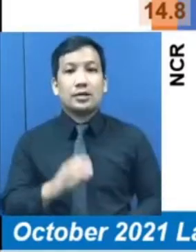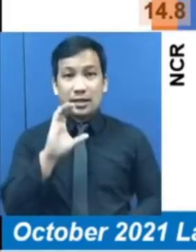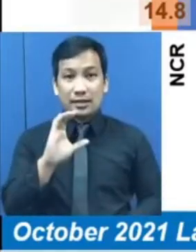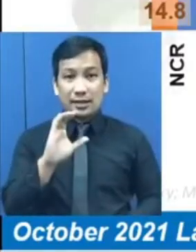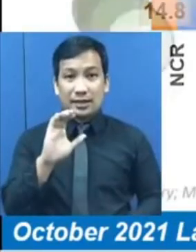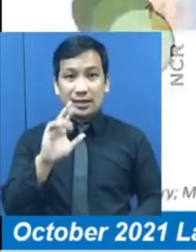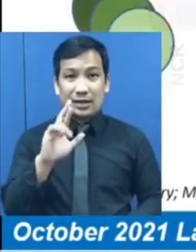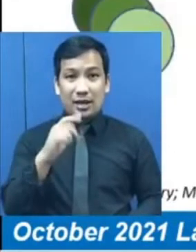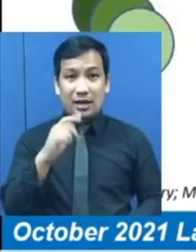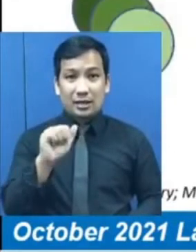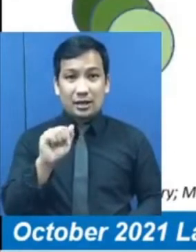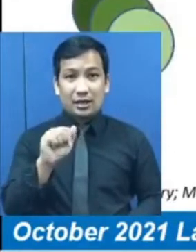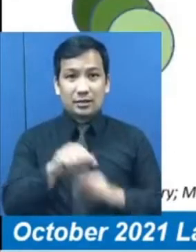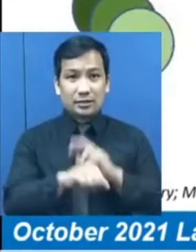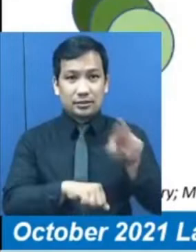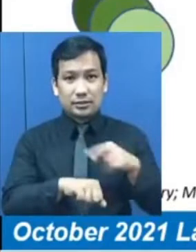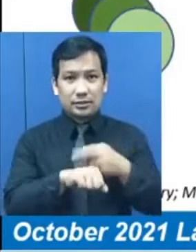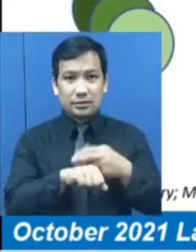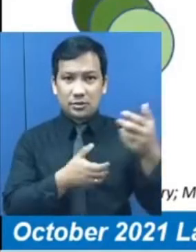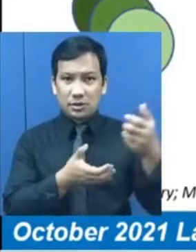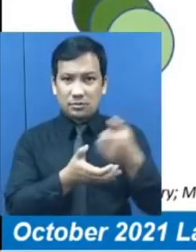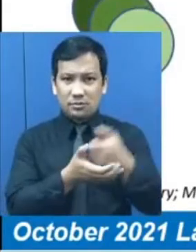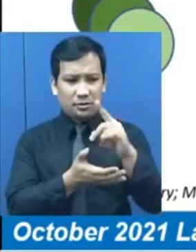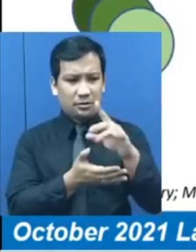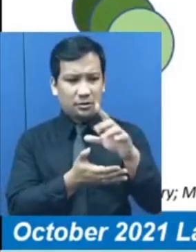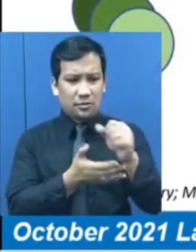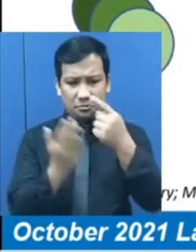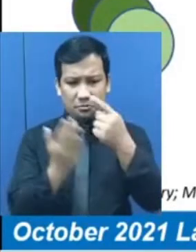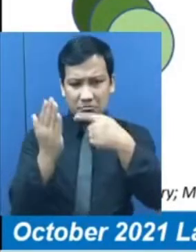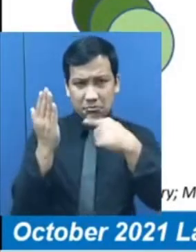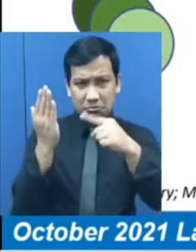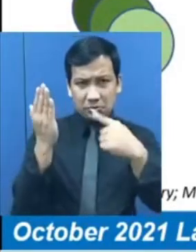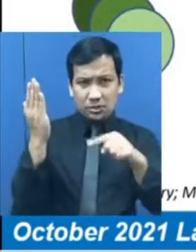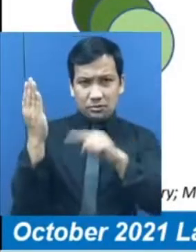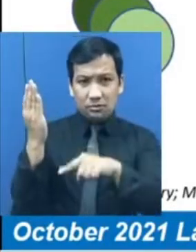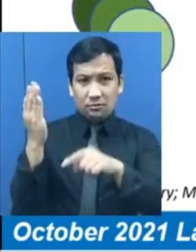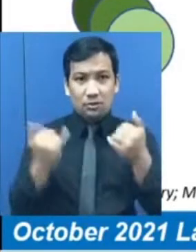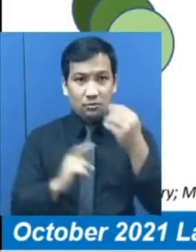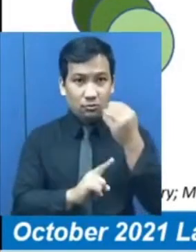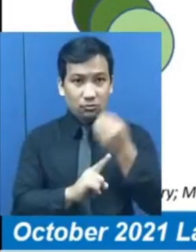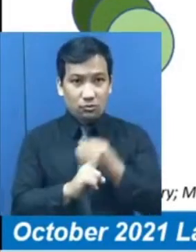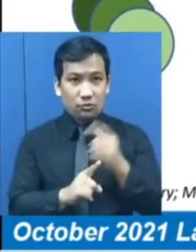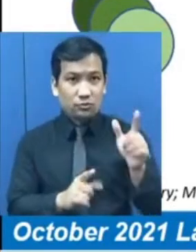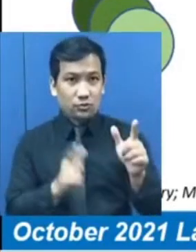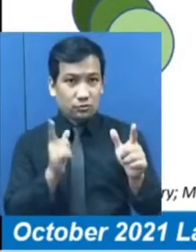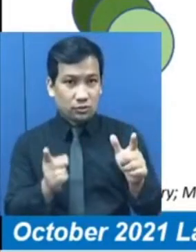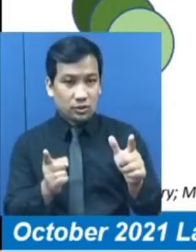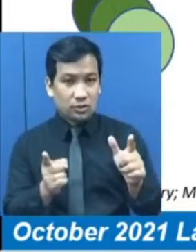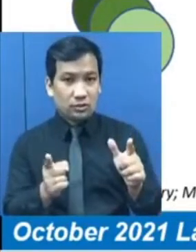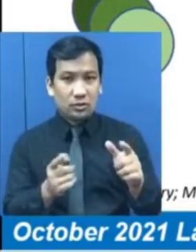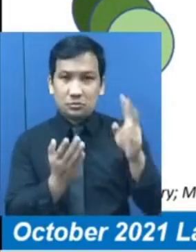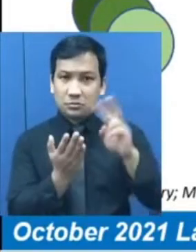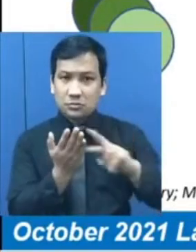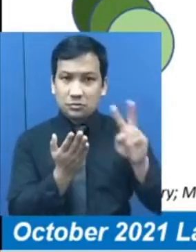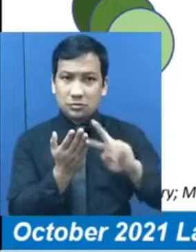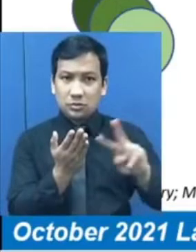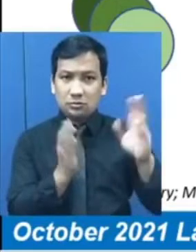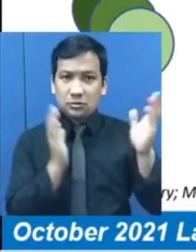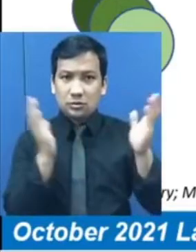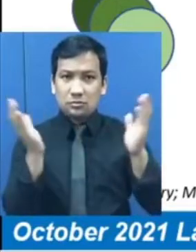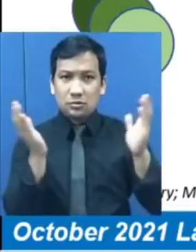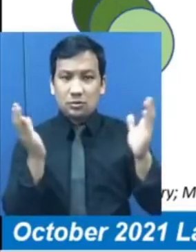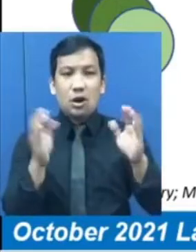Kung ang datos ng pangunahing sektor naman ang ating titignan nitong Oktober 2021, ang services sector pa rin